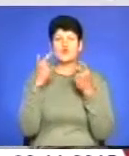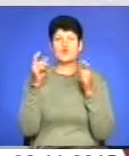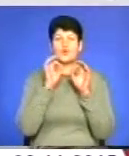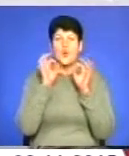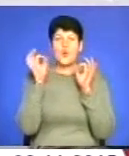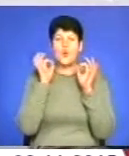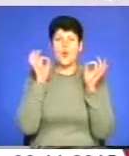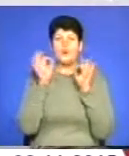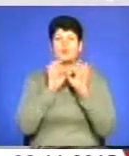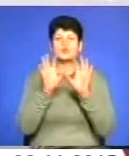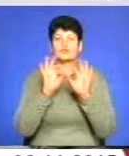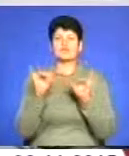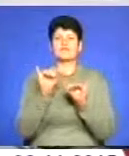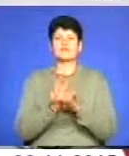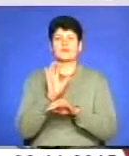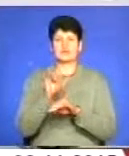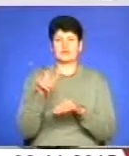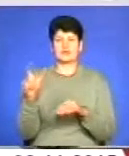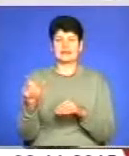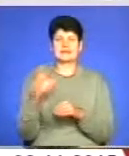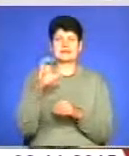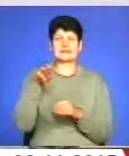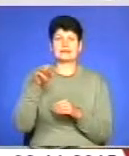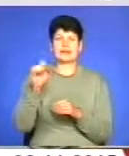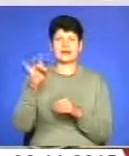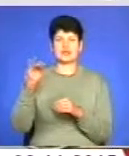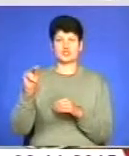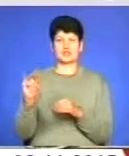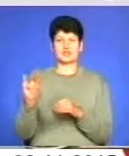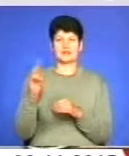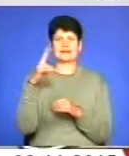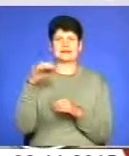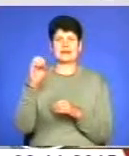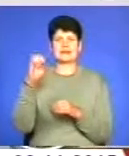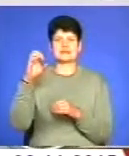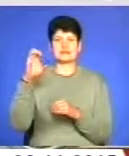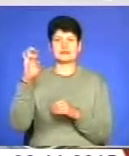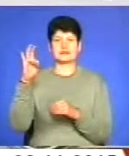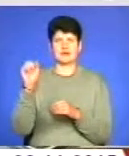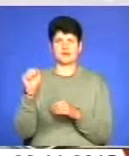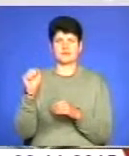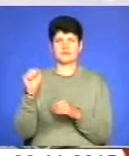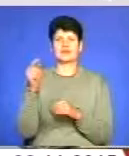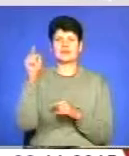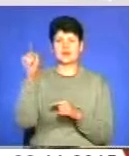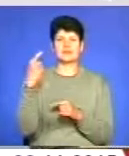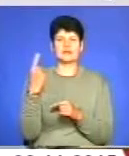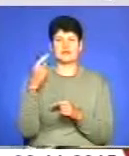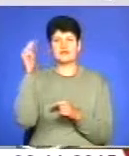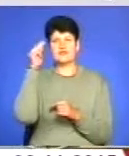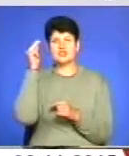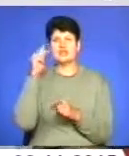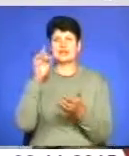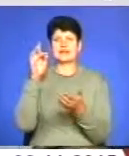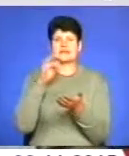відправляємо людей. Це Старичі, це Дісна, це єдине, просто там навчальний центр. від